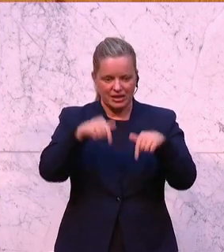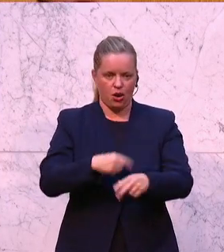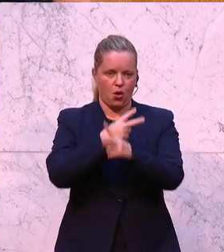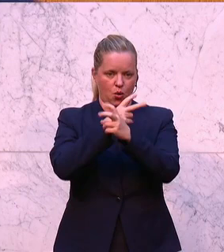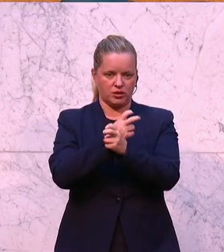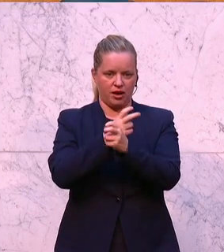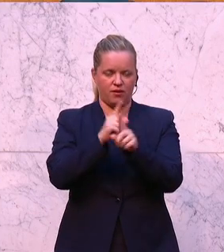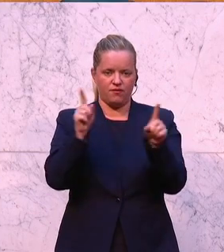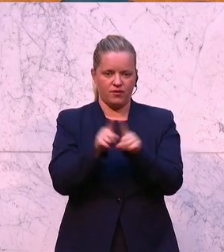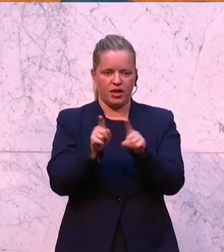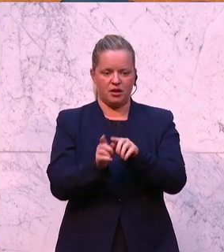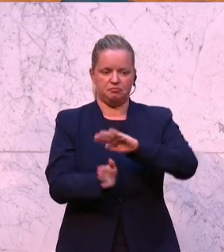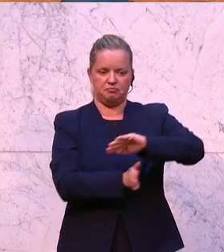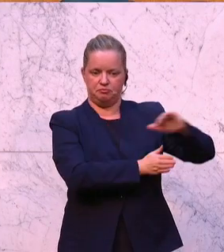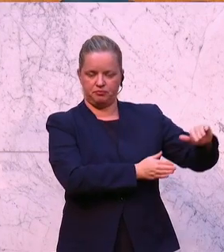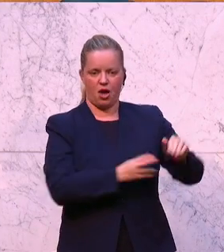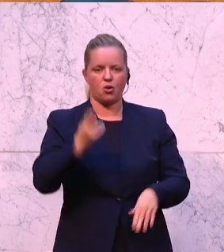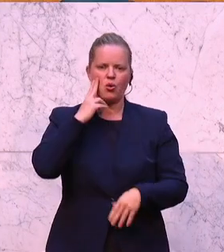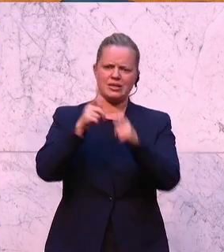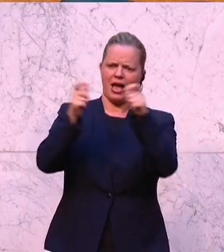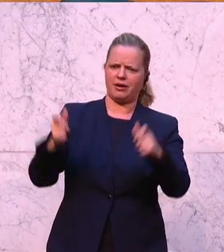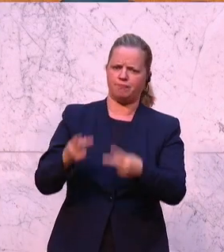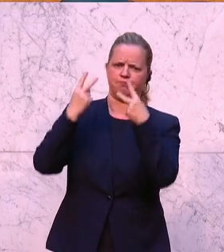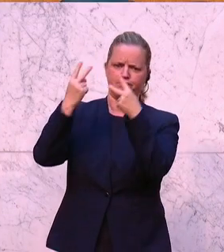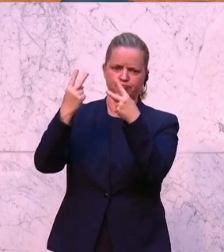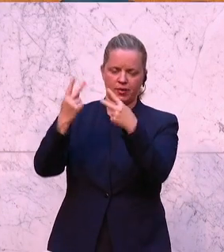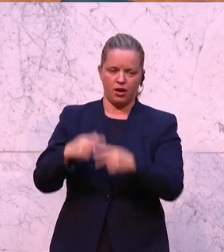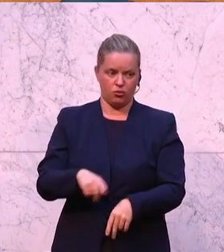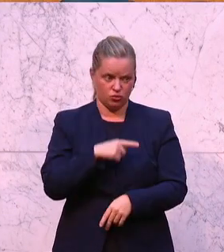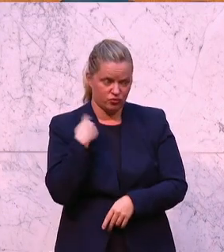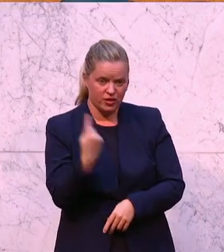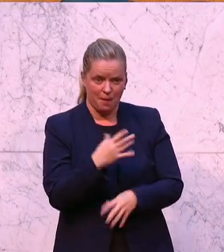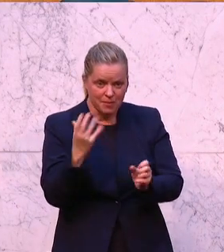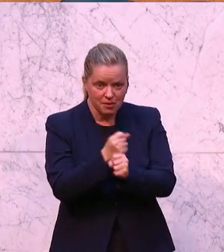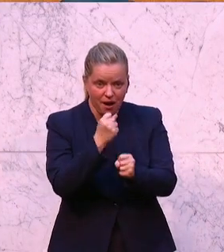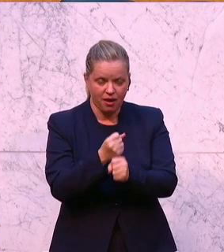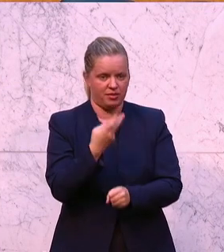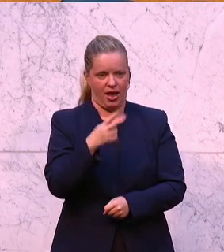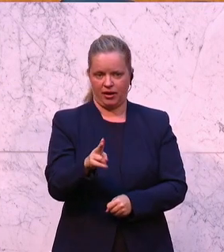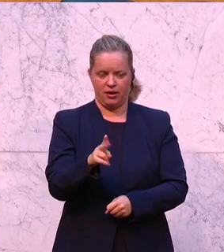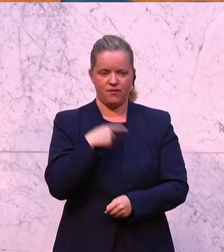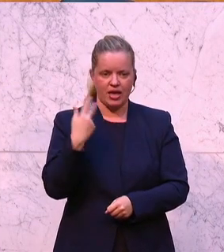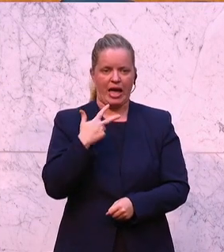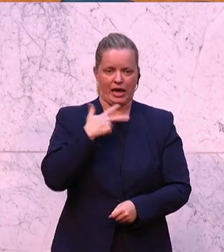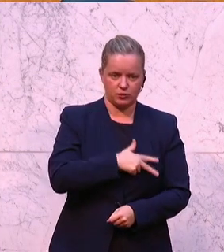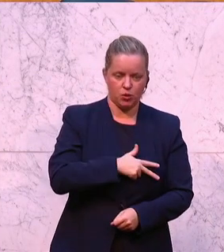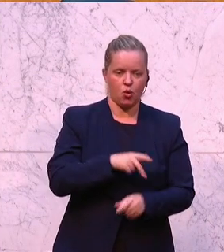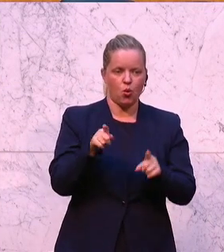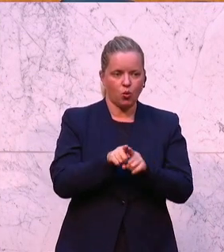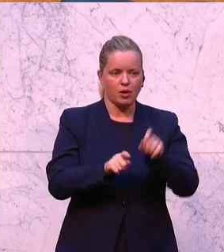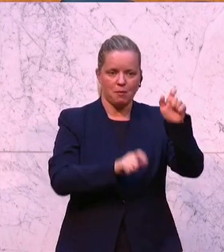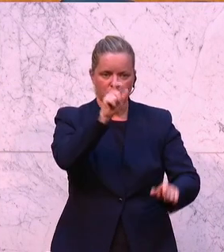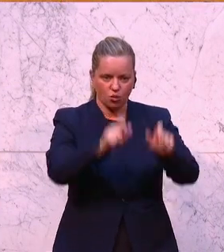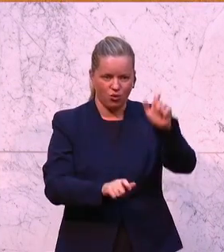auf die Seite gestellt, die Konzerne sind vorne, das ist aber nicht mit uns zu machen. Wir als ESP, gemeinsam mit all jenen, die